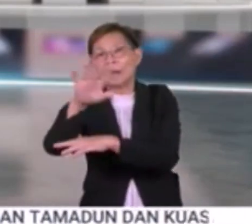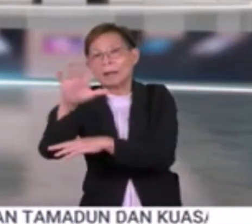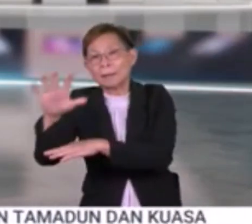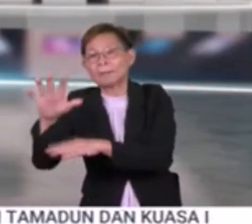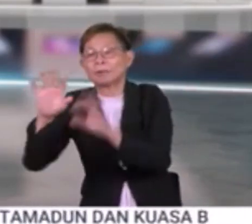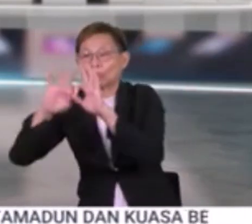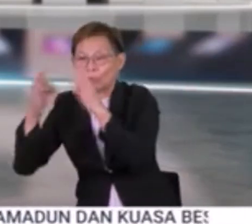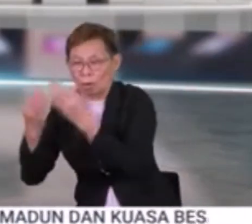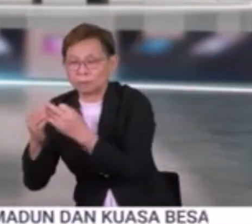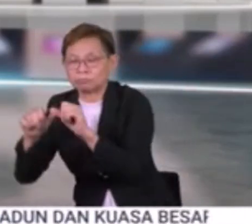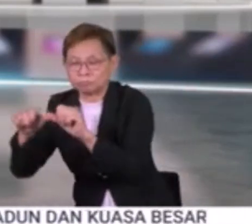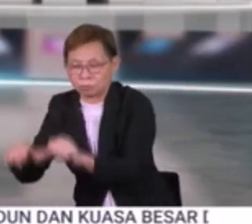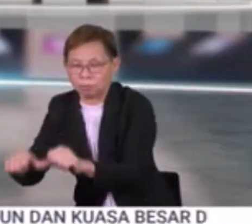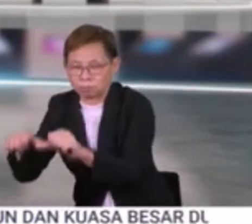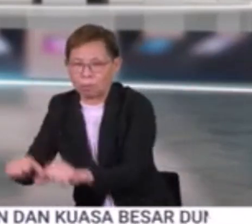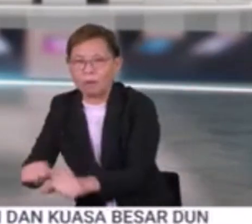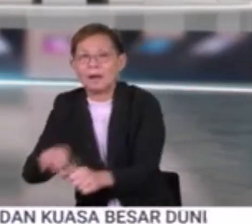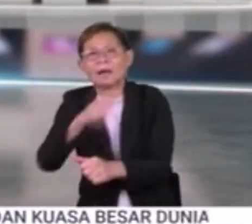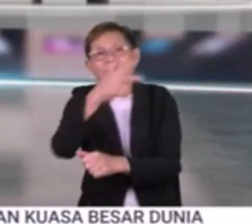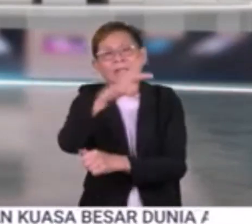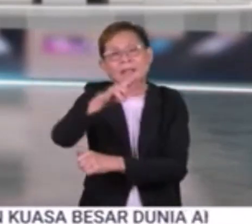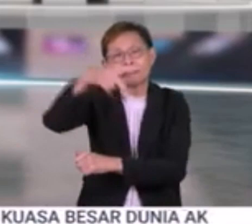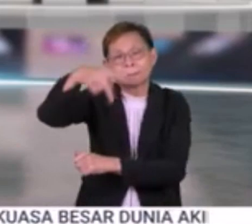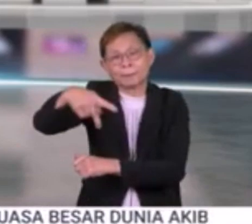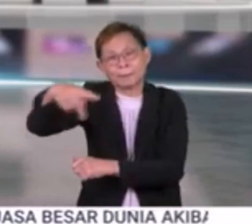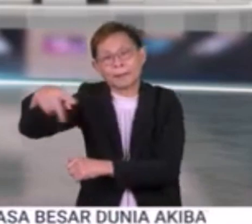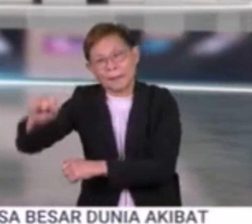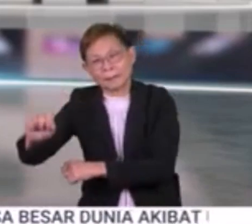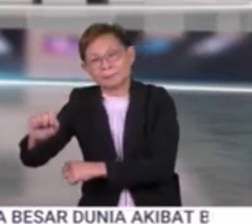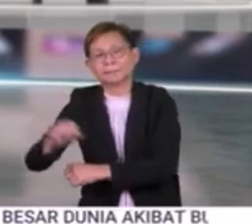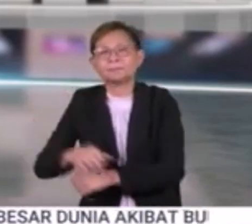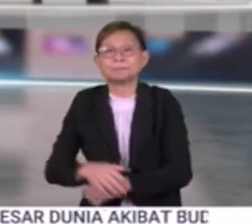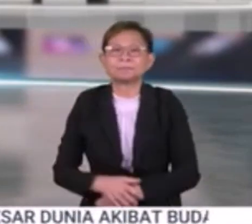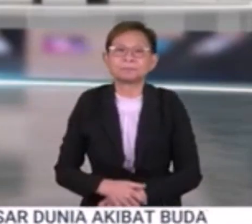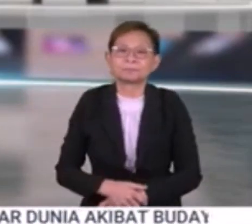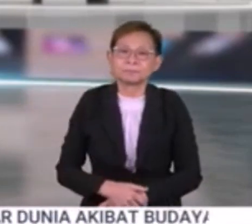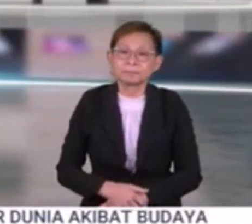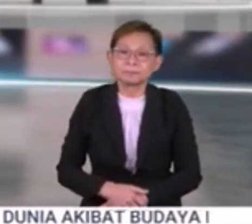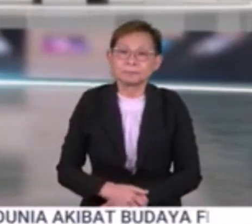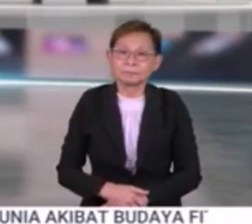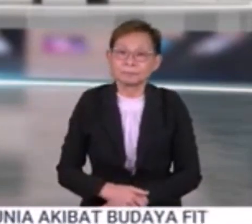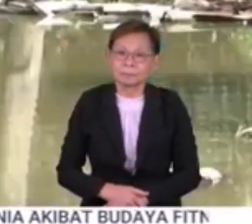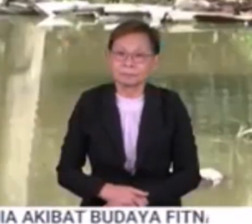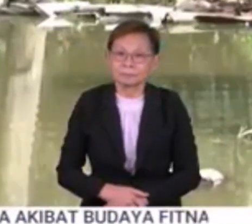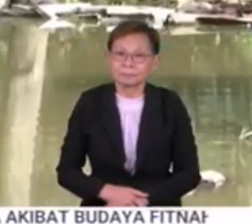keluarga masih berada di 13 pusat pemindahan sementara PPS.